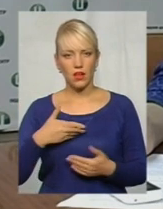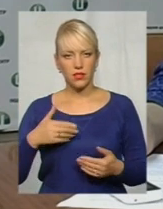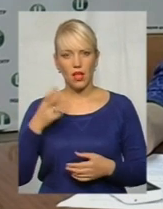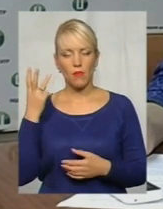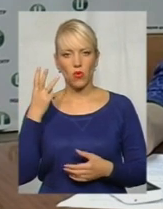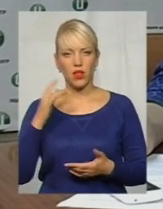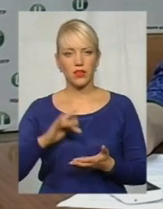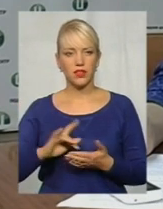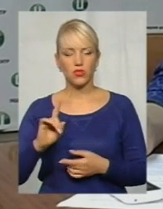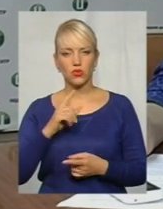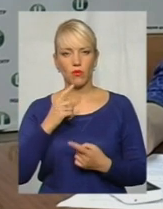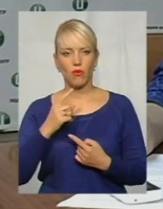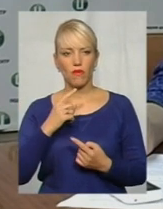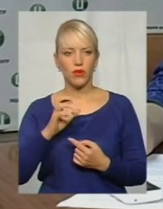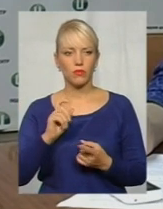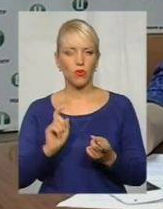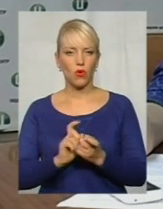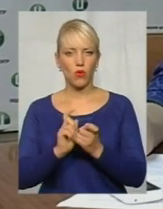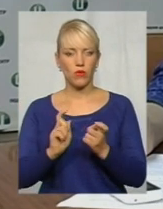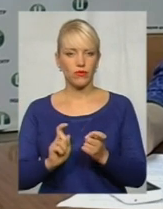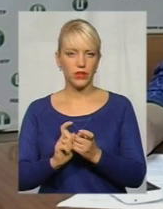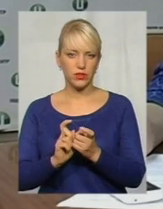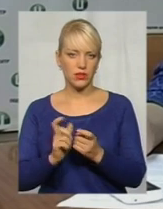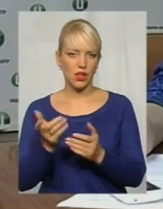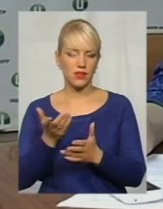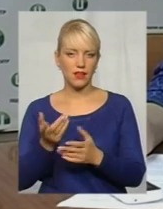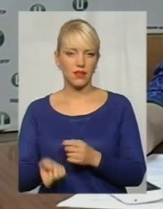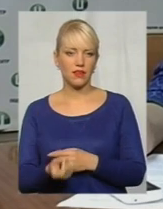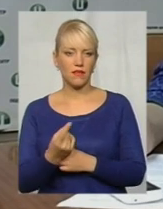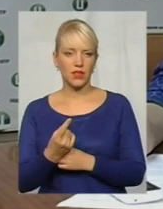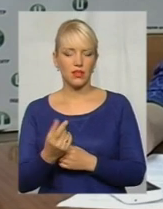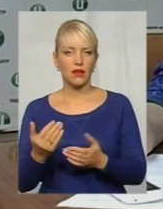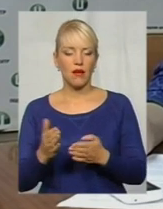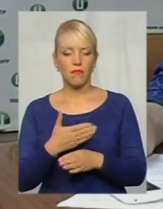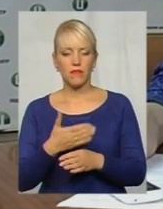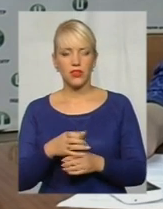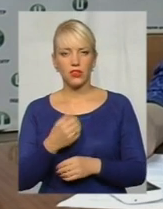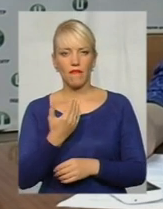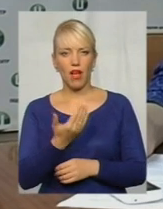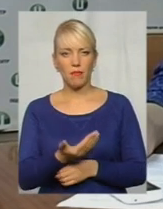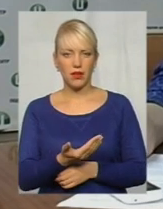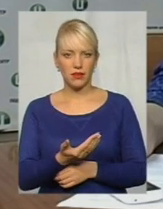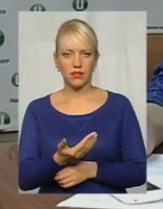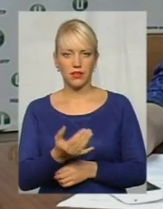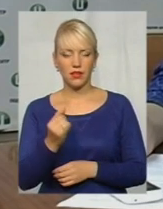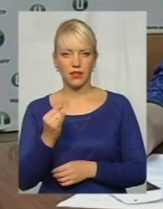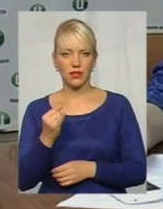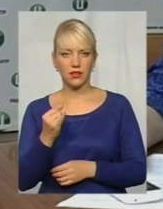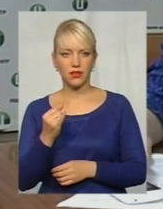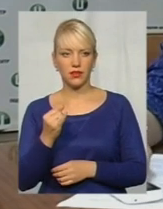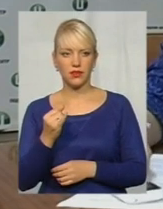-центр, аби поговорити про конфлікт, який виник між вами і